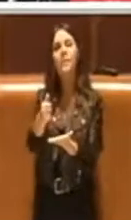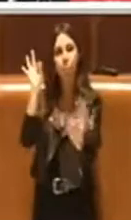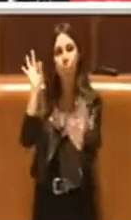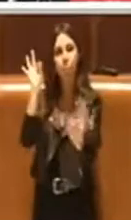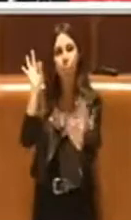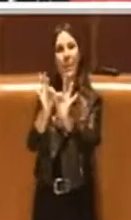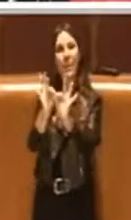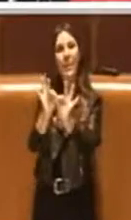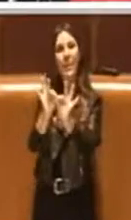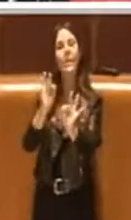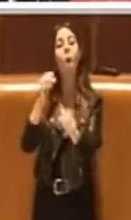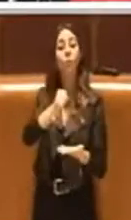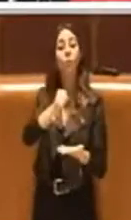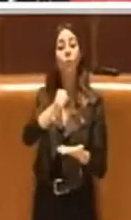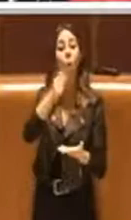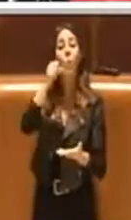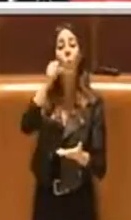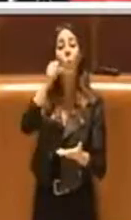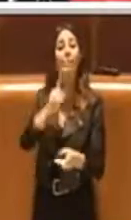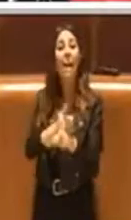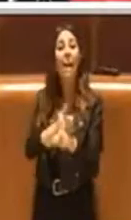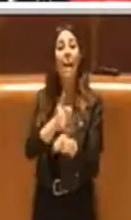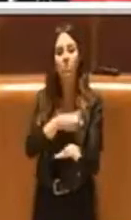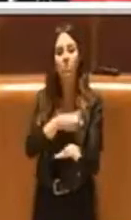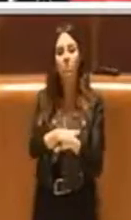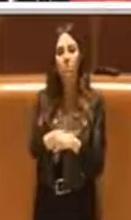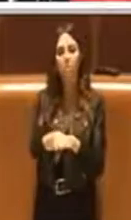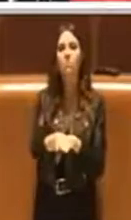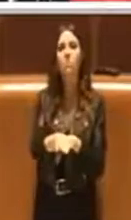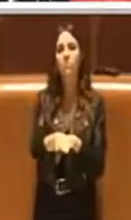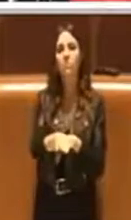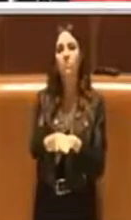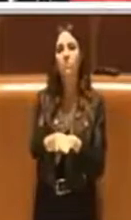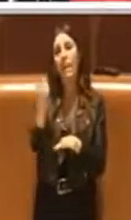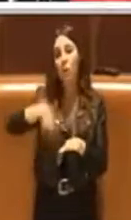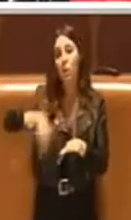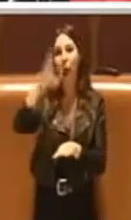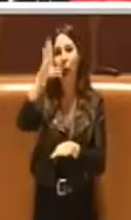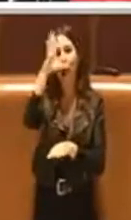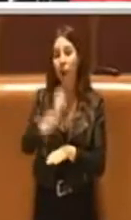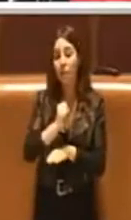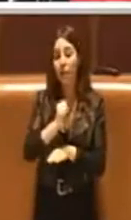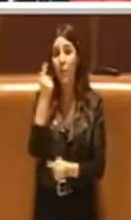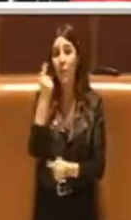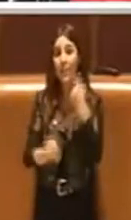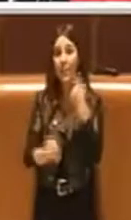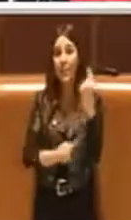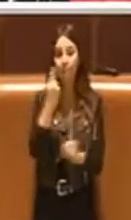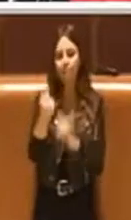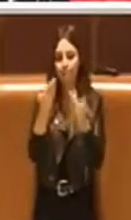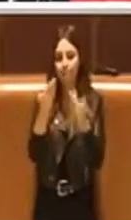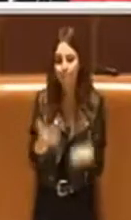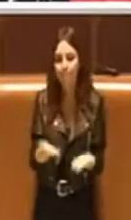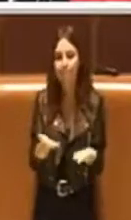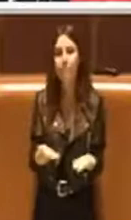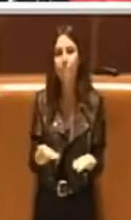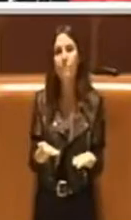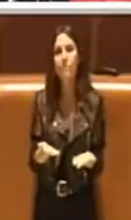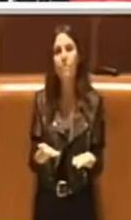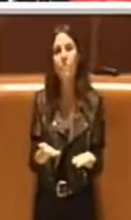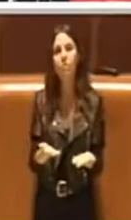utilizzati pur comprendendo che nell'attuale situazione anche portare avanti